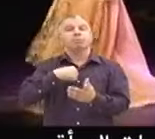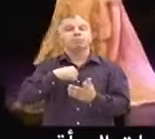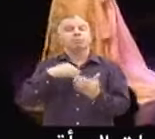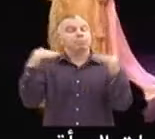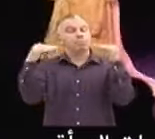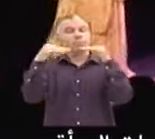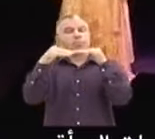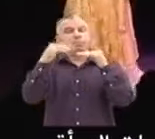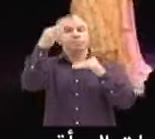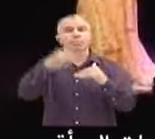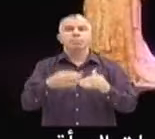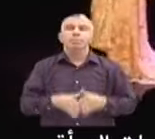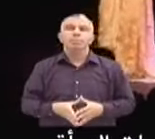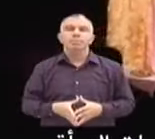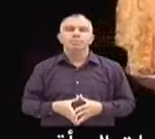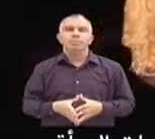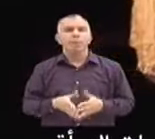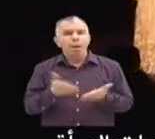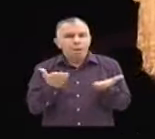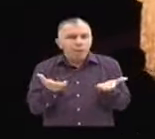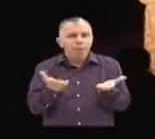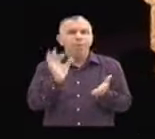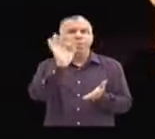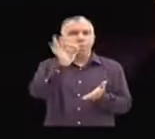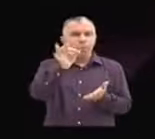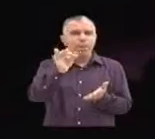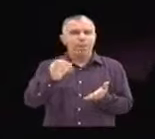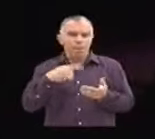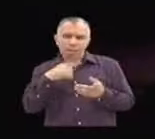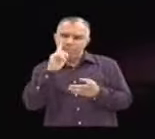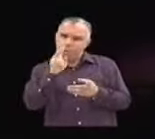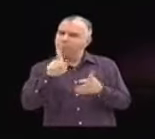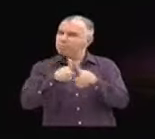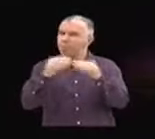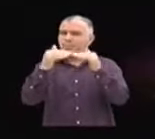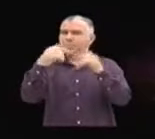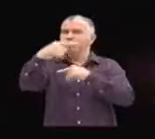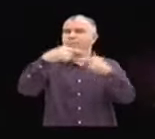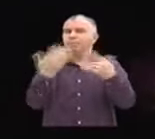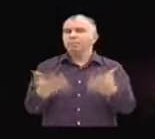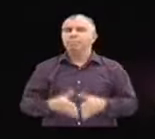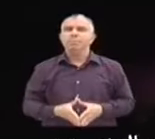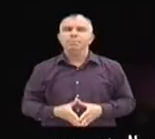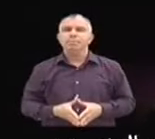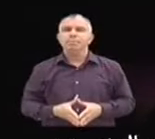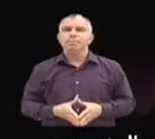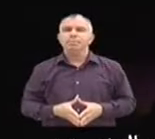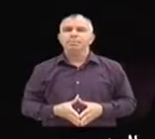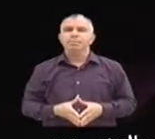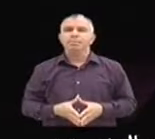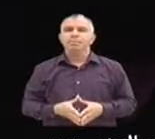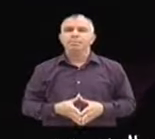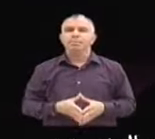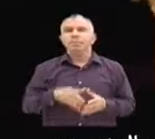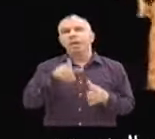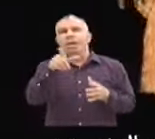les devoirs de la femme. Allô, allô, vous vous égarez, carapau. Le point commun